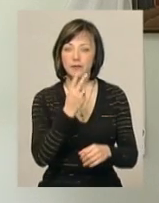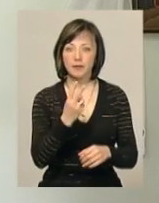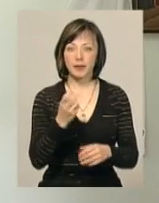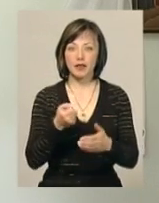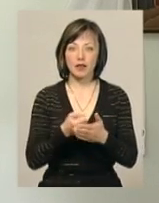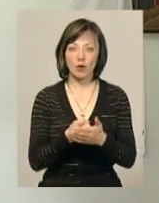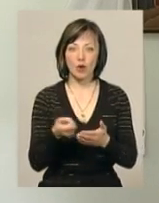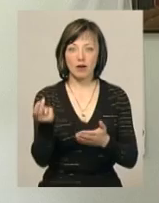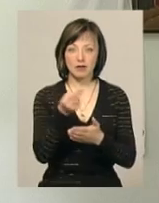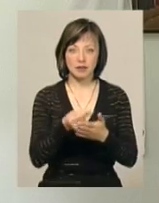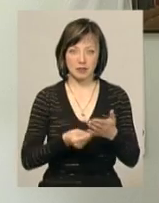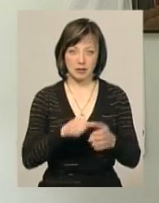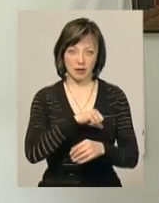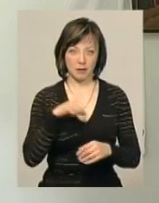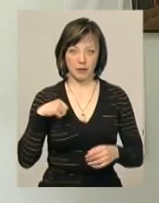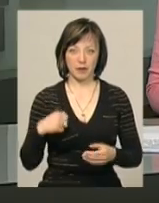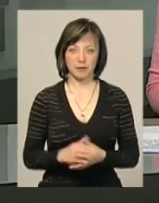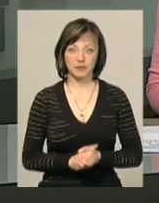до іконописання своїми руками.